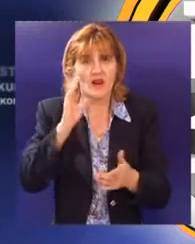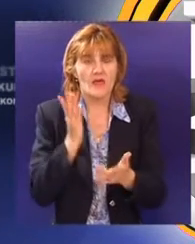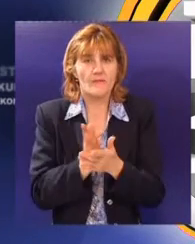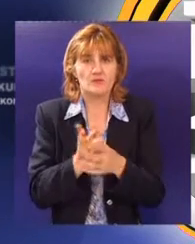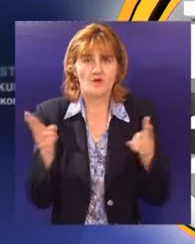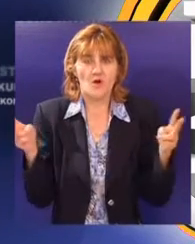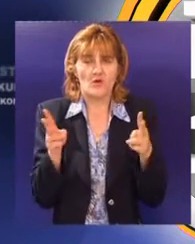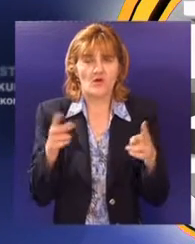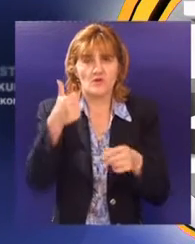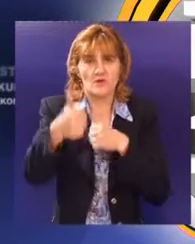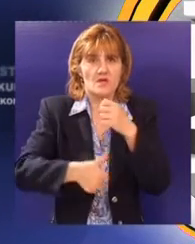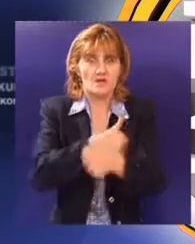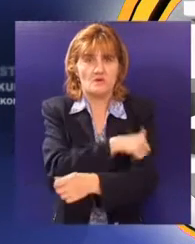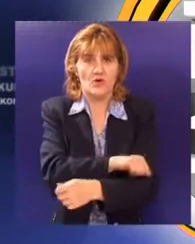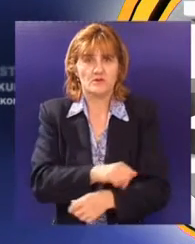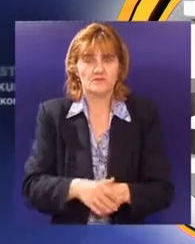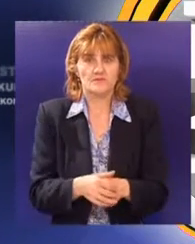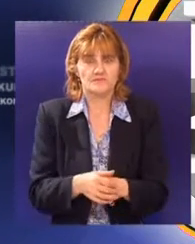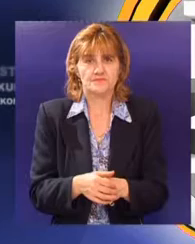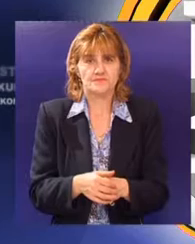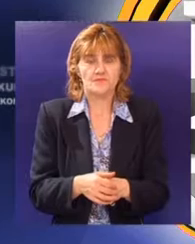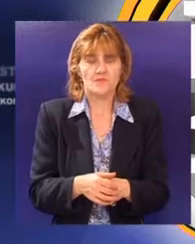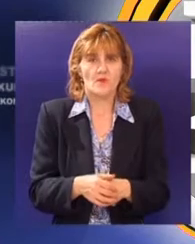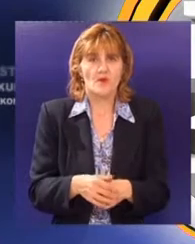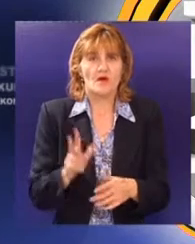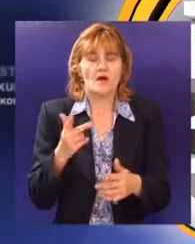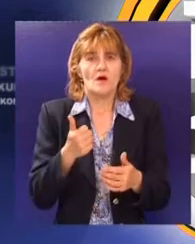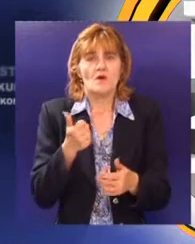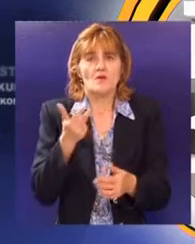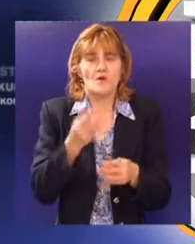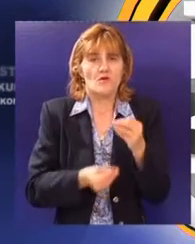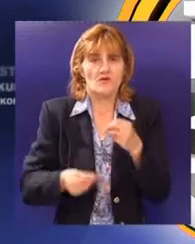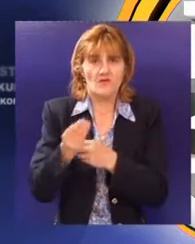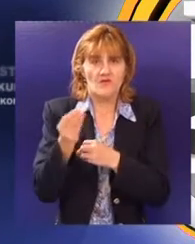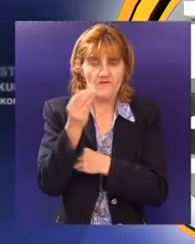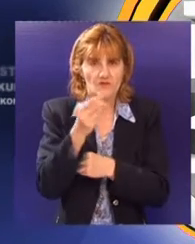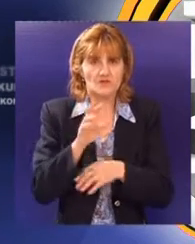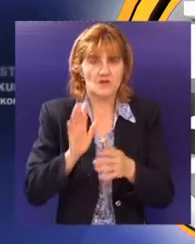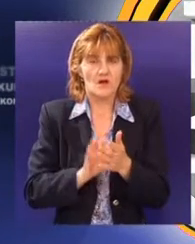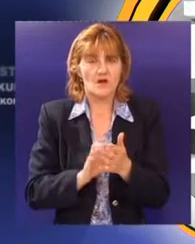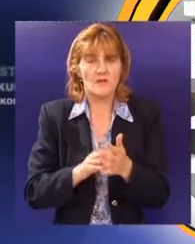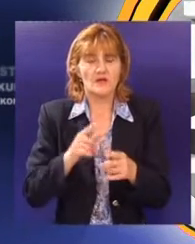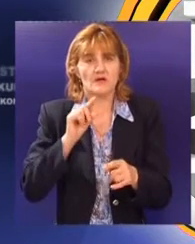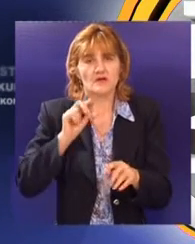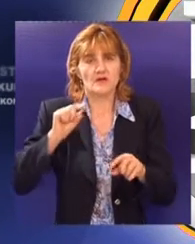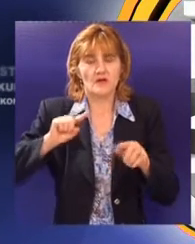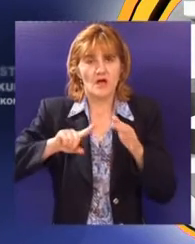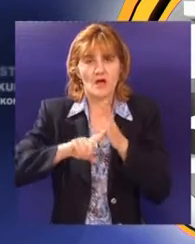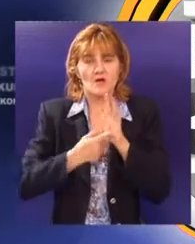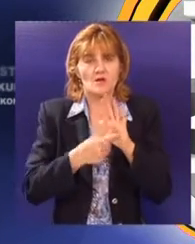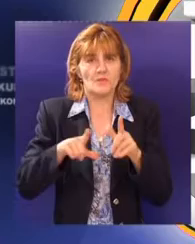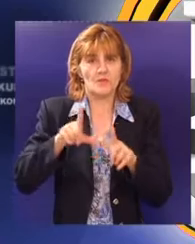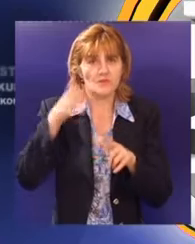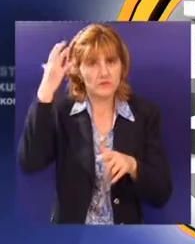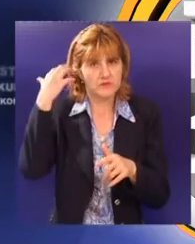ugraničeno na godinu dana. Potencijal gajanja većeg broja životinje će biti usmeren više na rubne delove seovskih